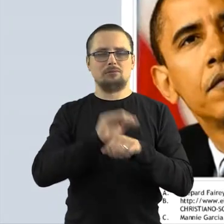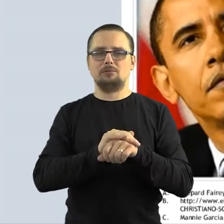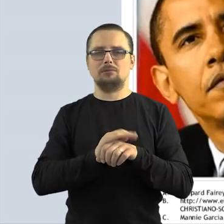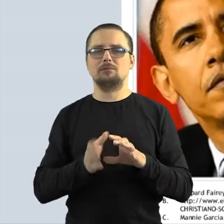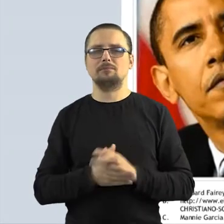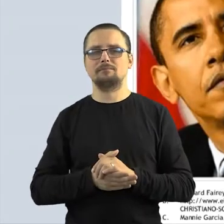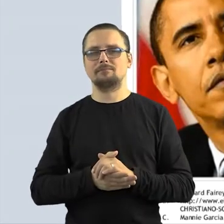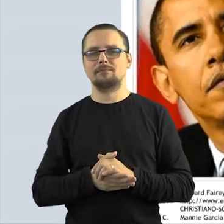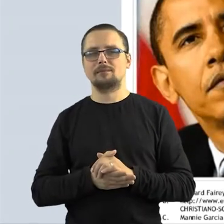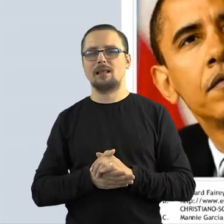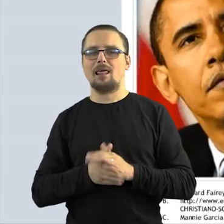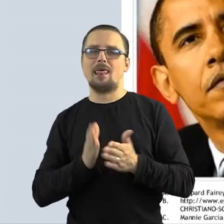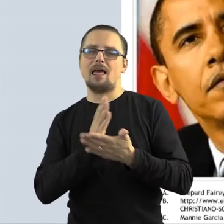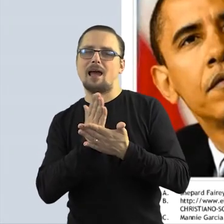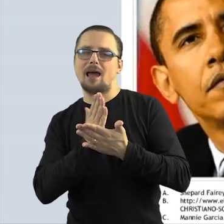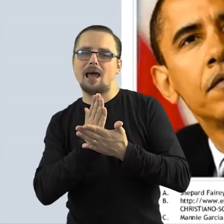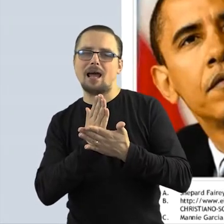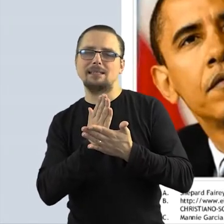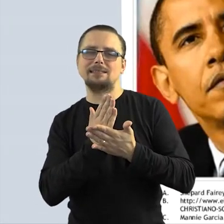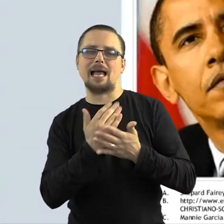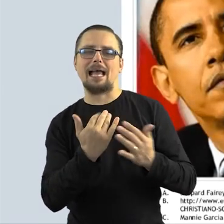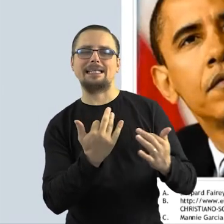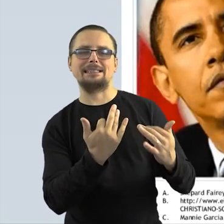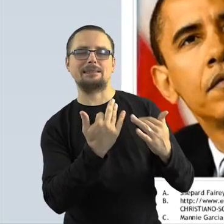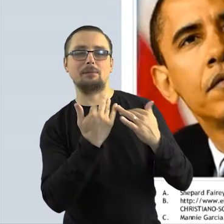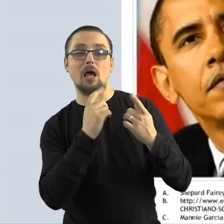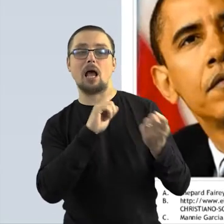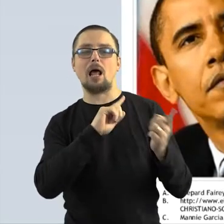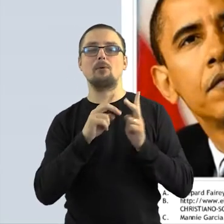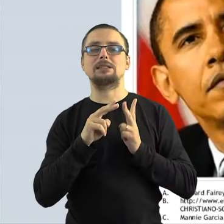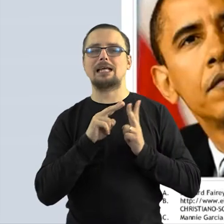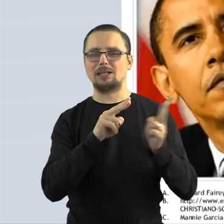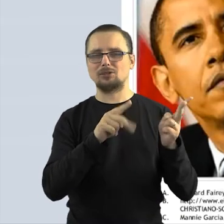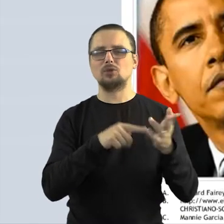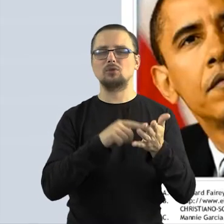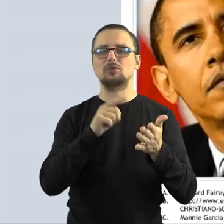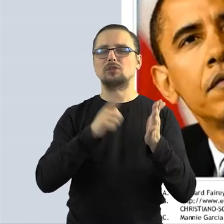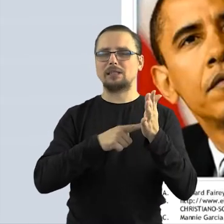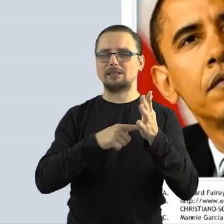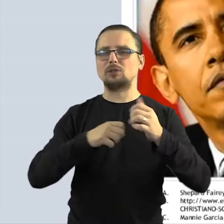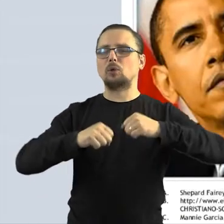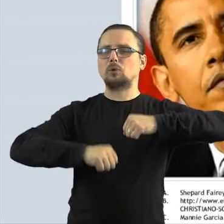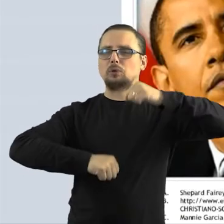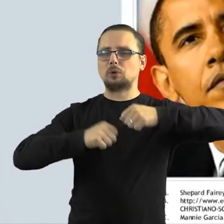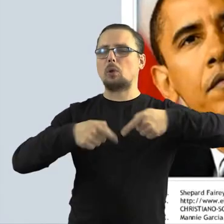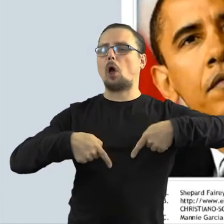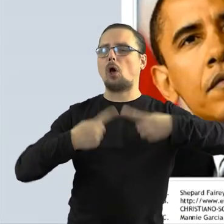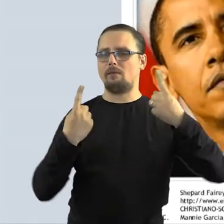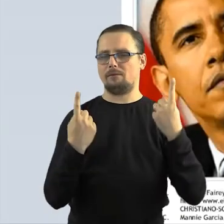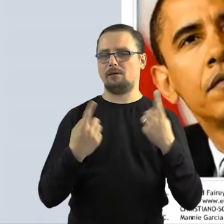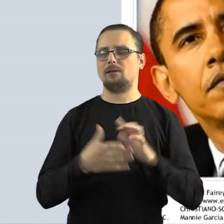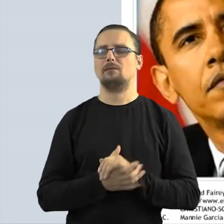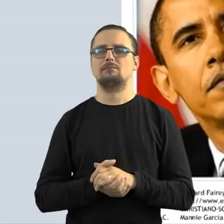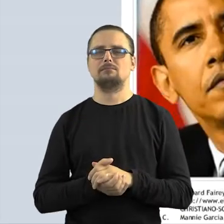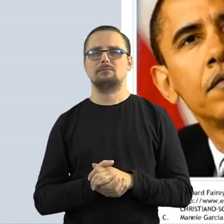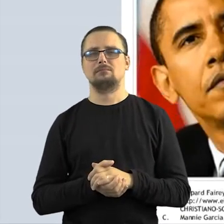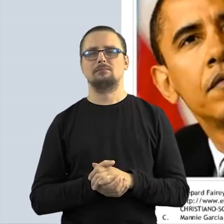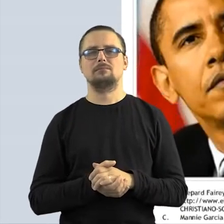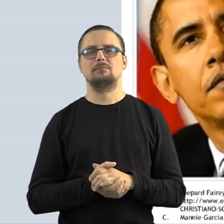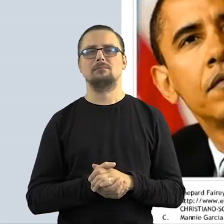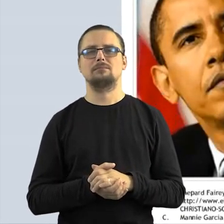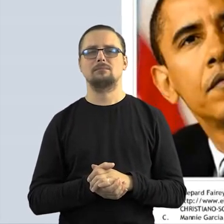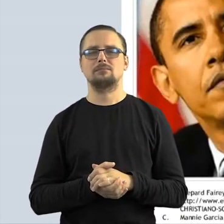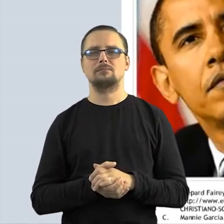mówię, ta granica między utworem inspirowanym a utworem zależnym często bywa granicą sporną, która prowadzi do sporów sądowych właśnie z